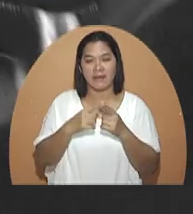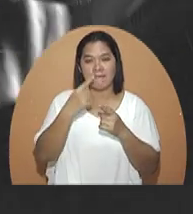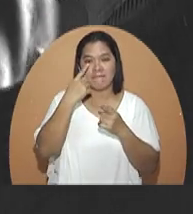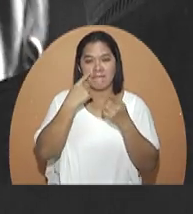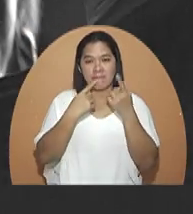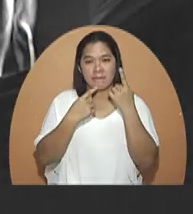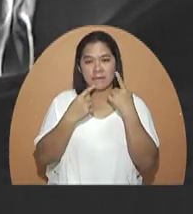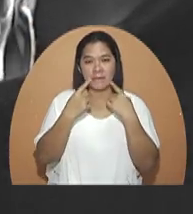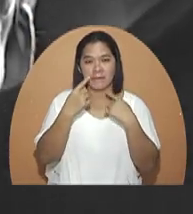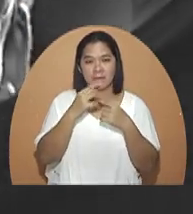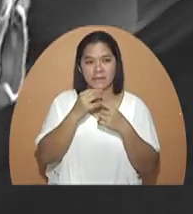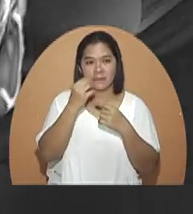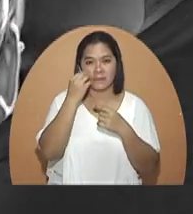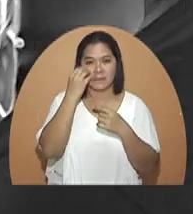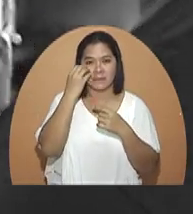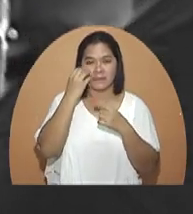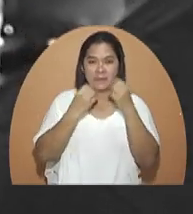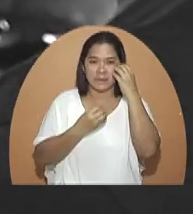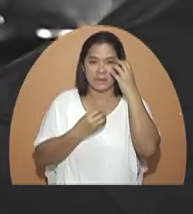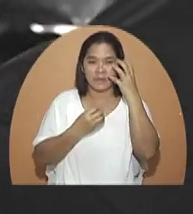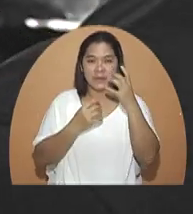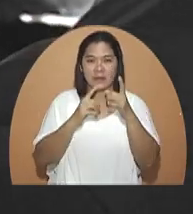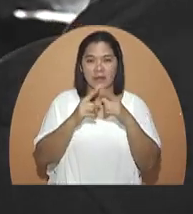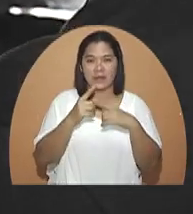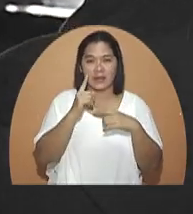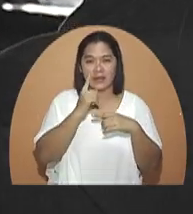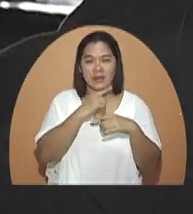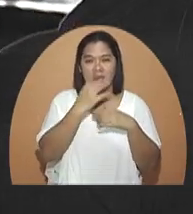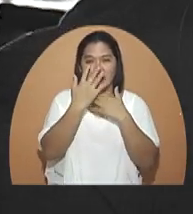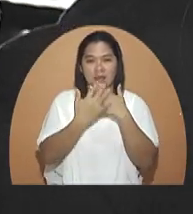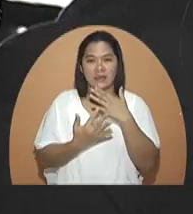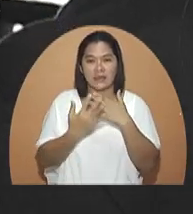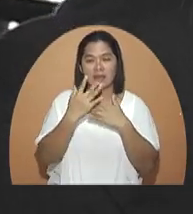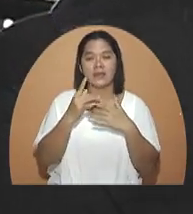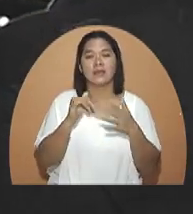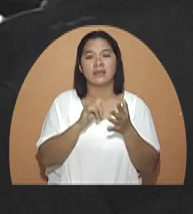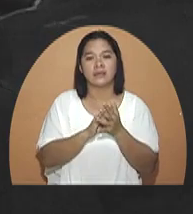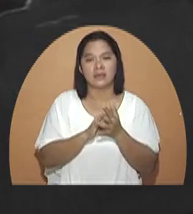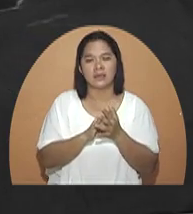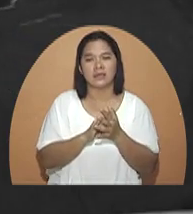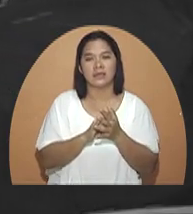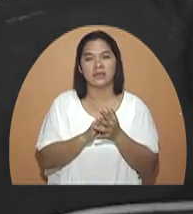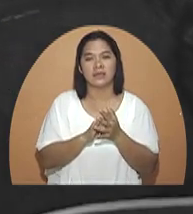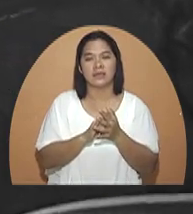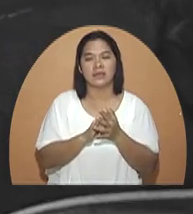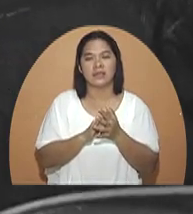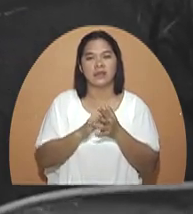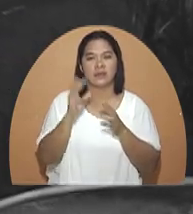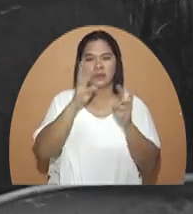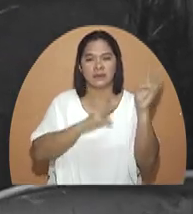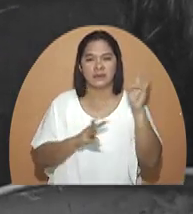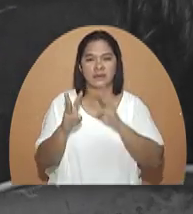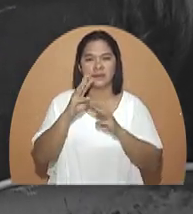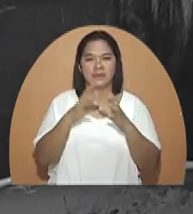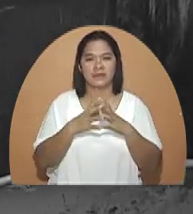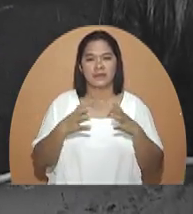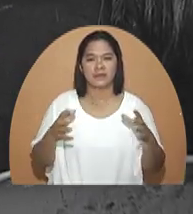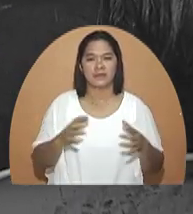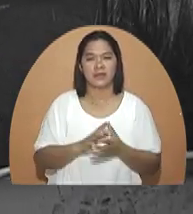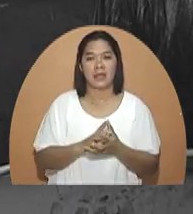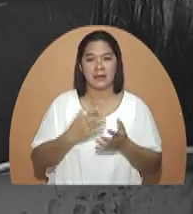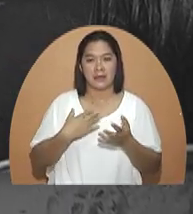sa pagluwa ng mata ni Rupert nagdurugo rin ito at ito ang pinagmamula ng labis nilang pagkabahala.